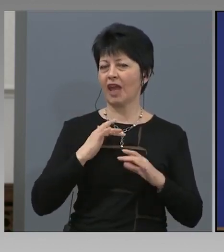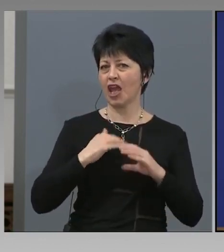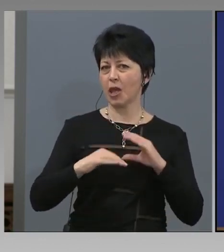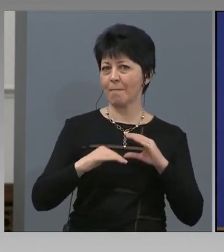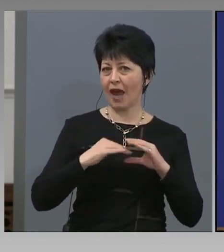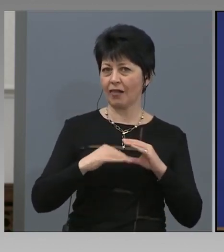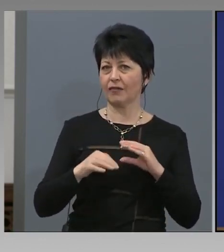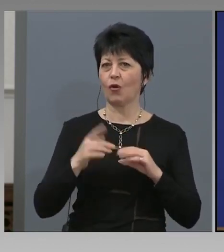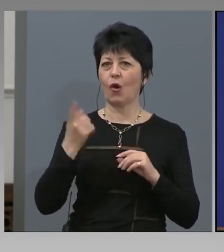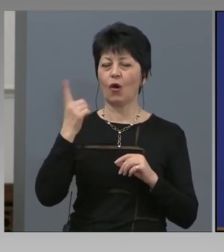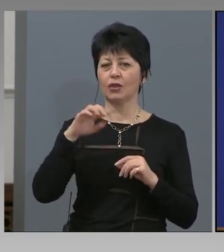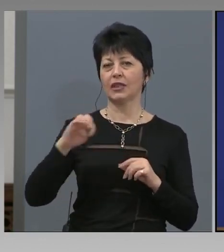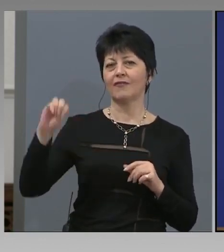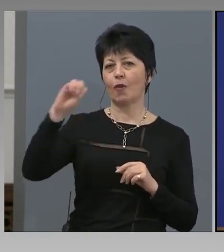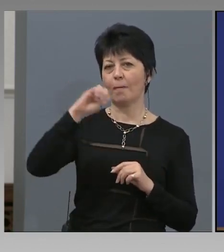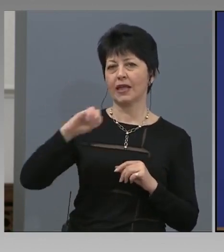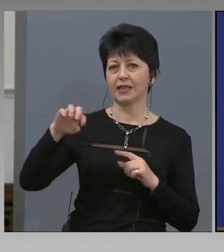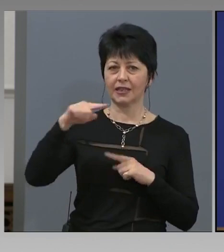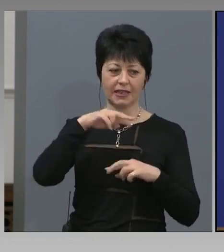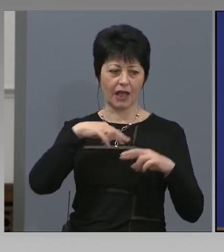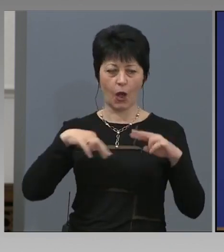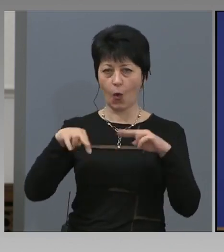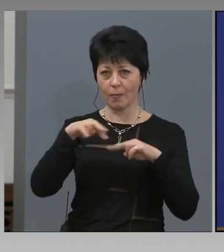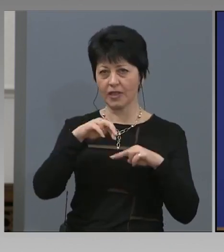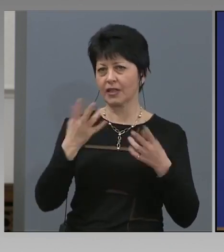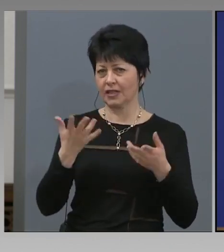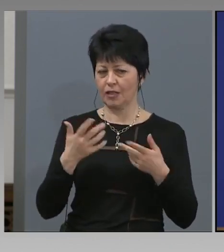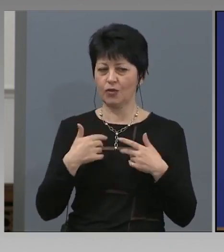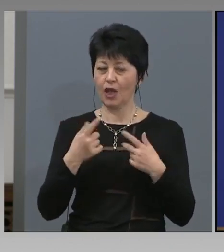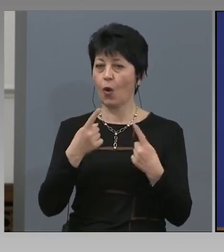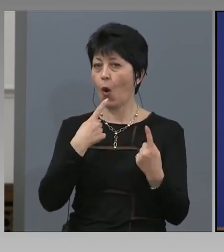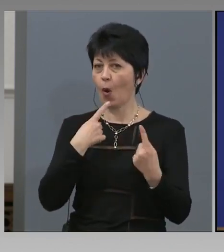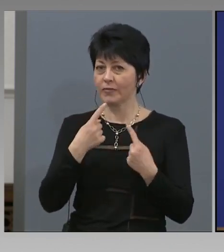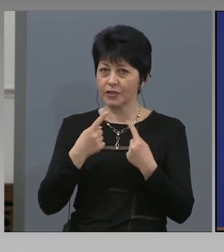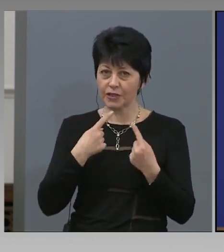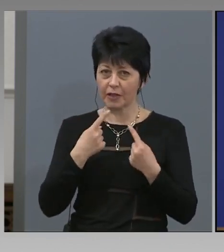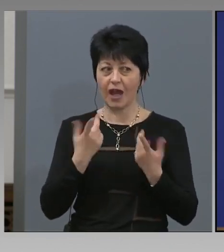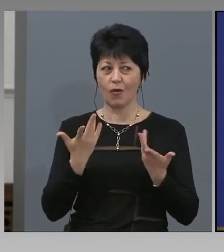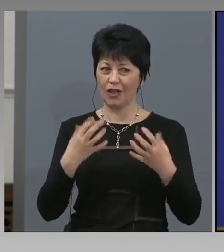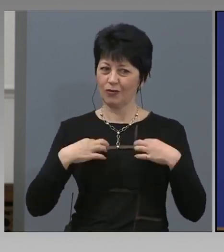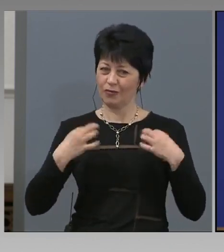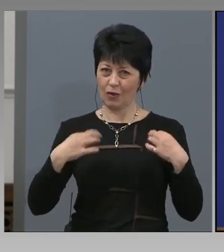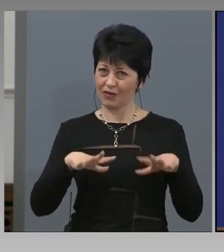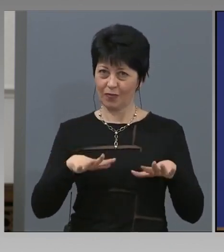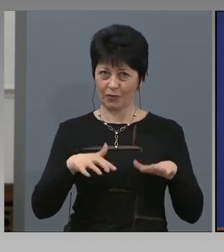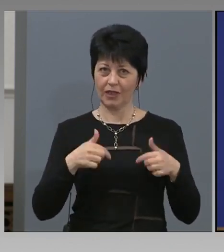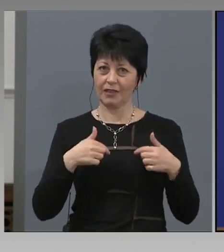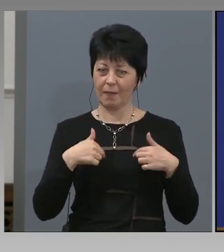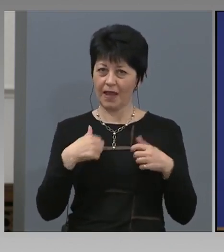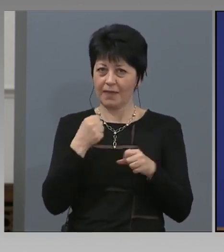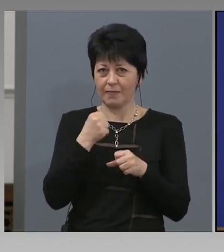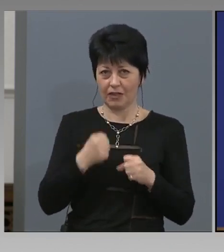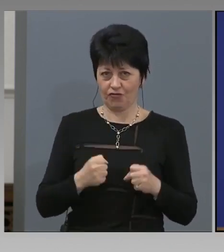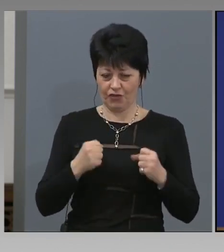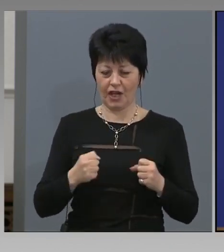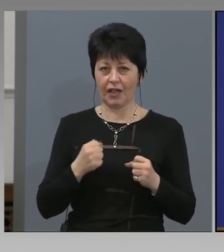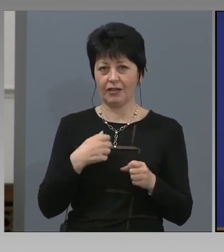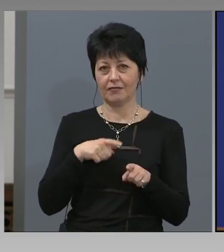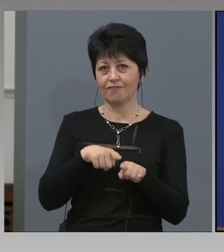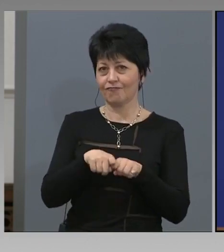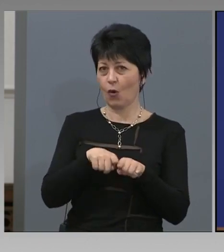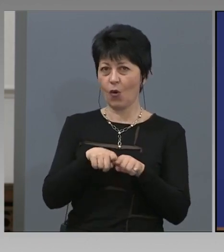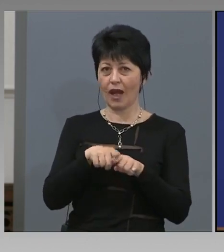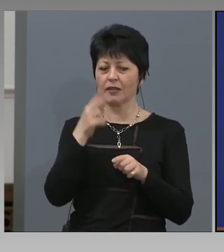обсъждаме. И аз затова и като ни освободите, ме чакат колегите да разгледам този